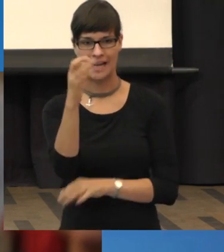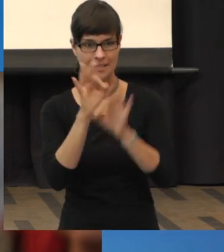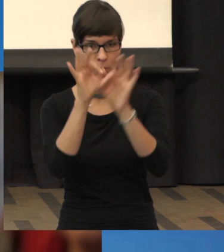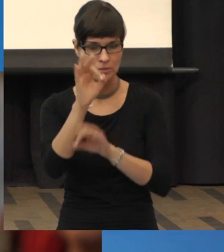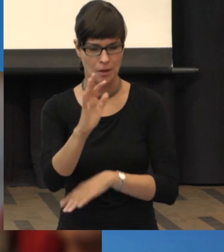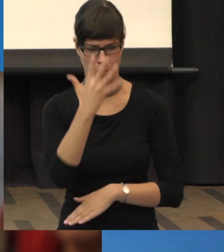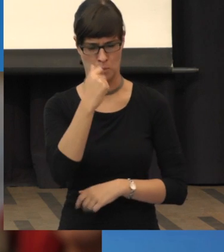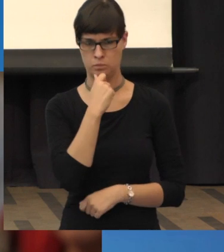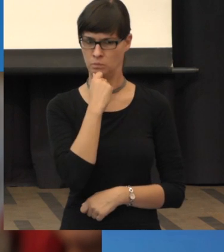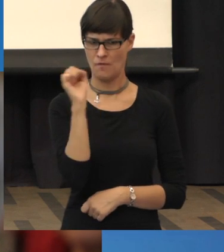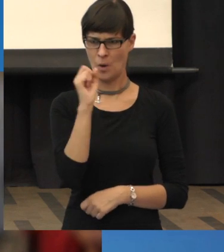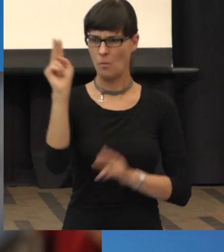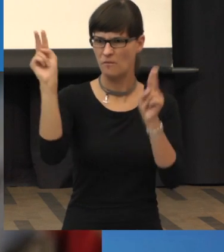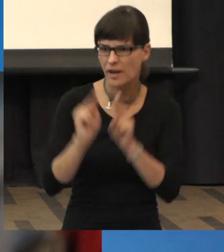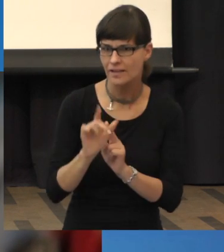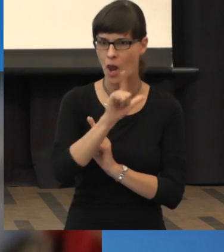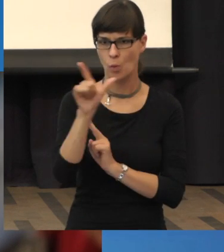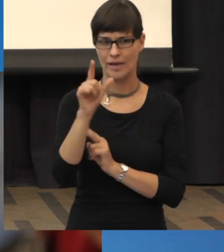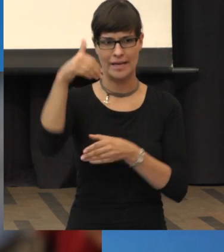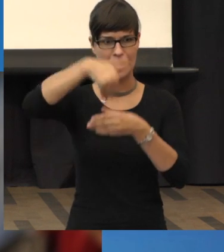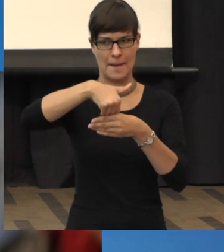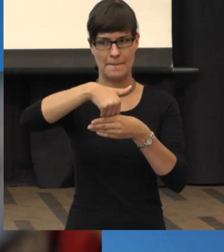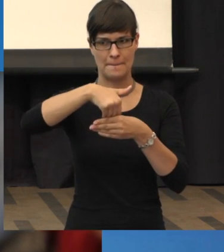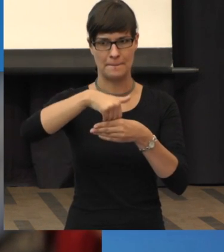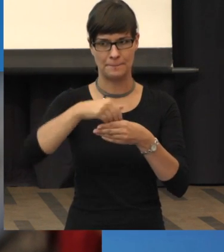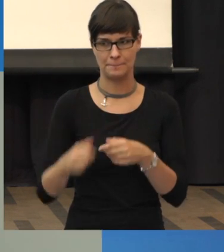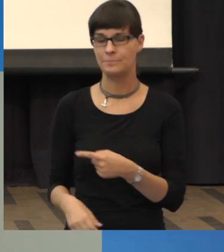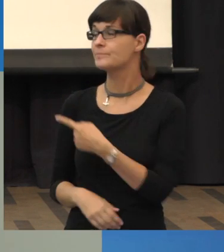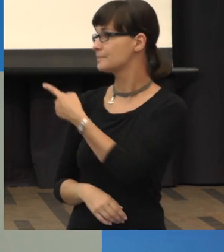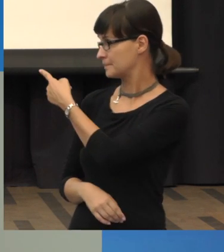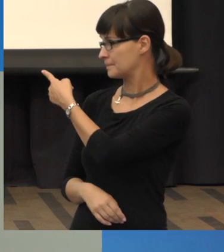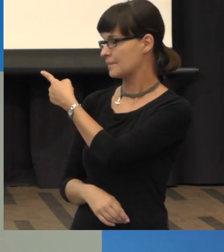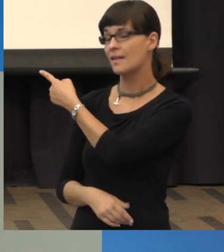rausgekommen oder bei irgendeiner Studie rausgekommen ist, dass was bei Rauchern erhöht ist.